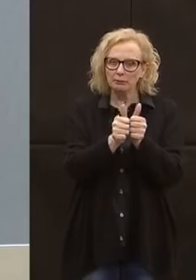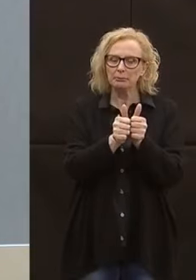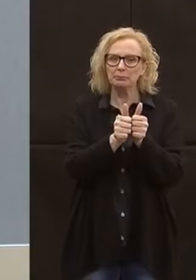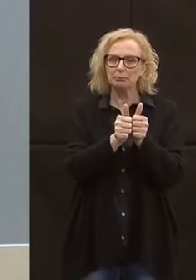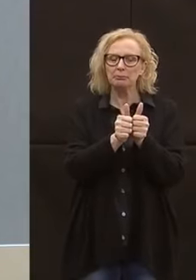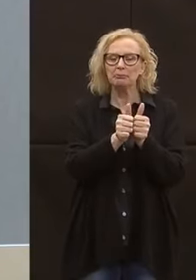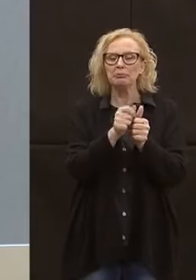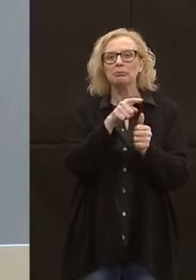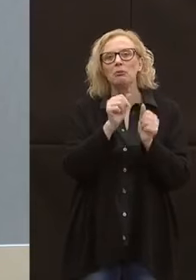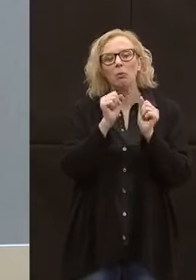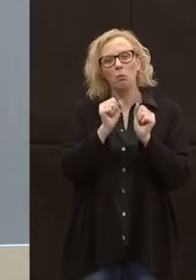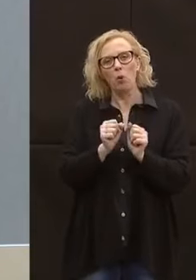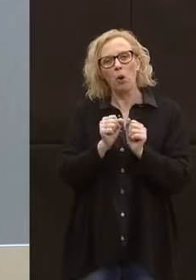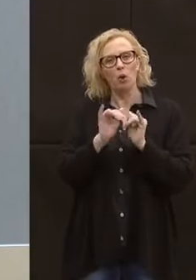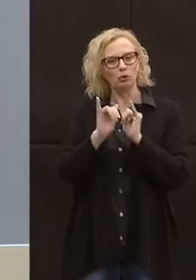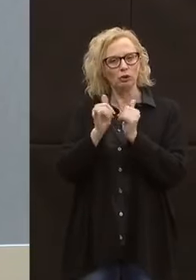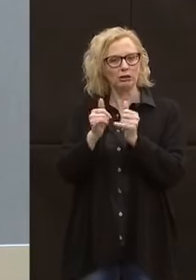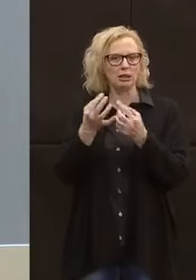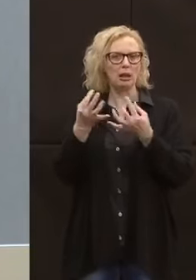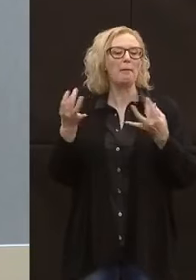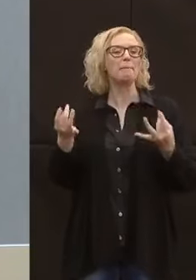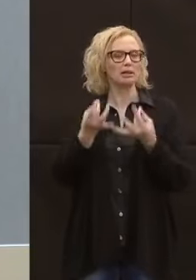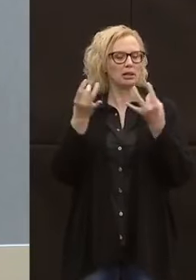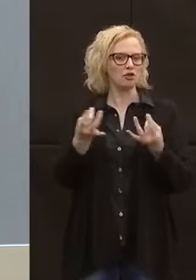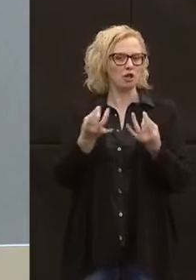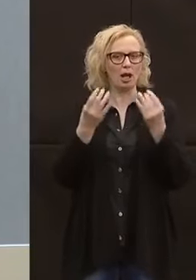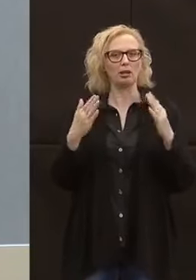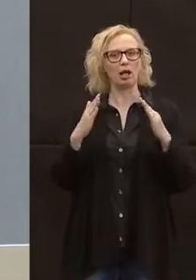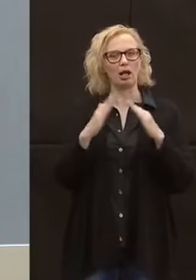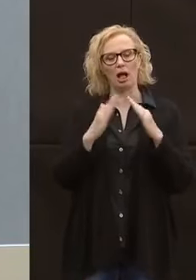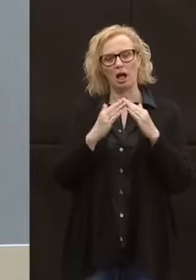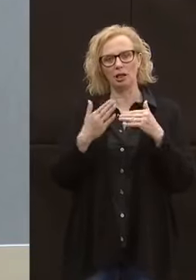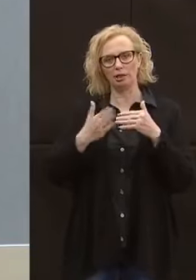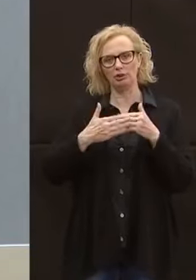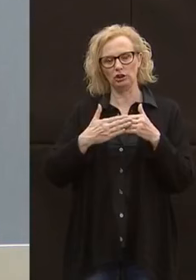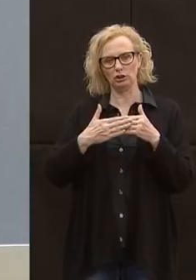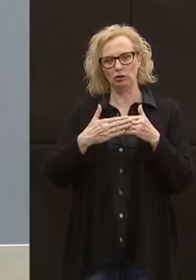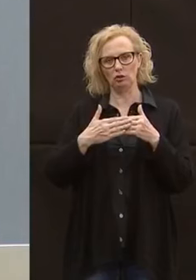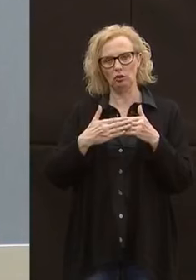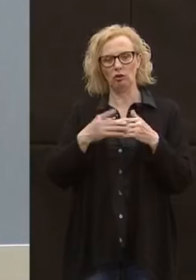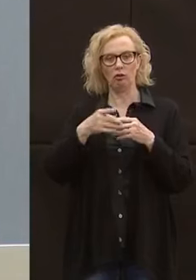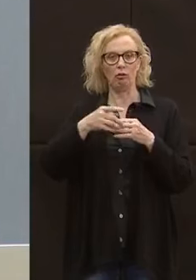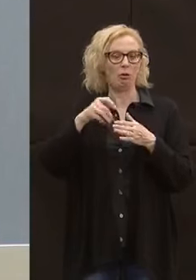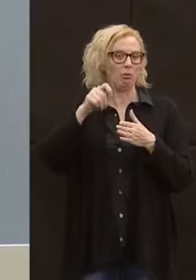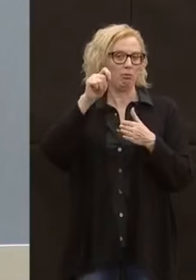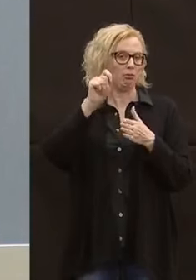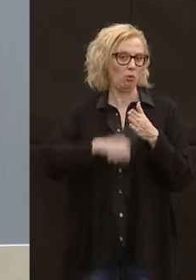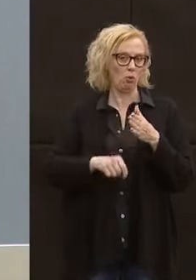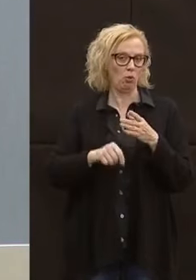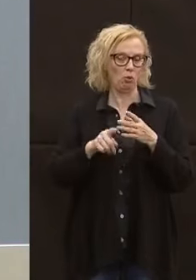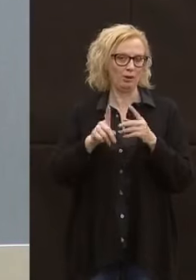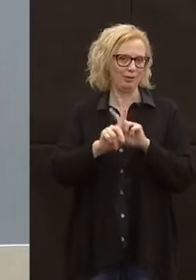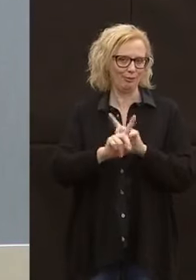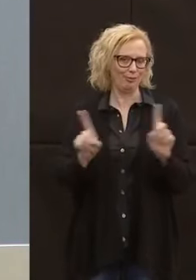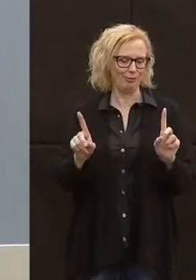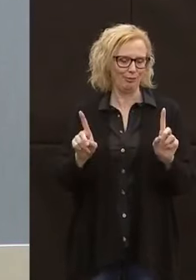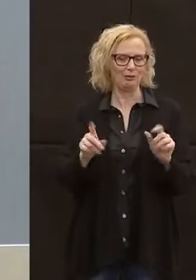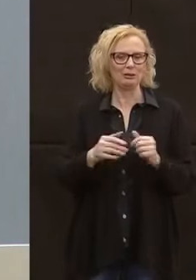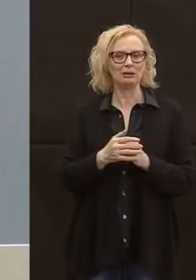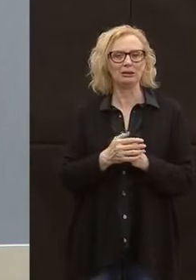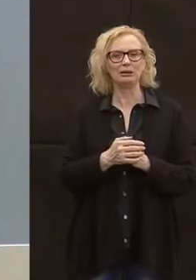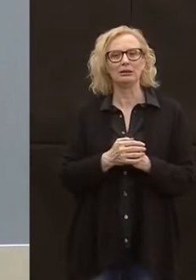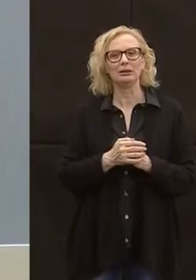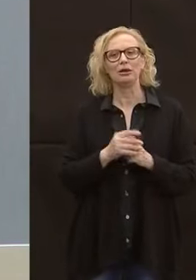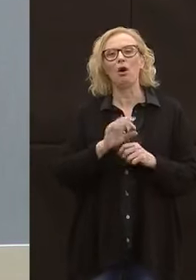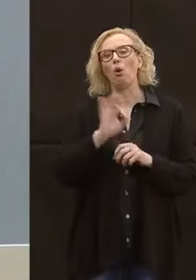'anziano di poter fare una passeggiata nei pressi dell'abitazione senza dover incorrere in sanzioni o comunque